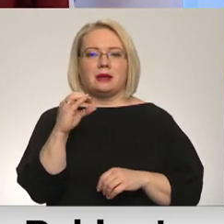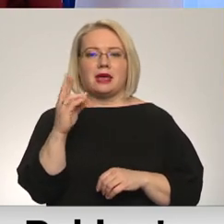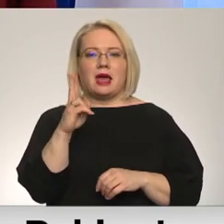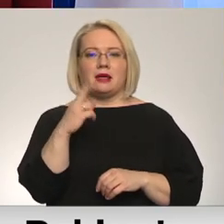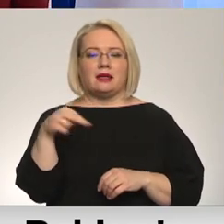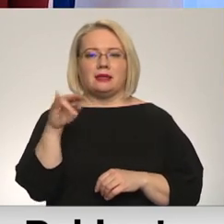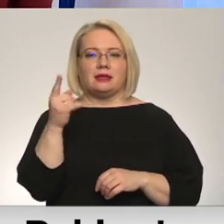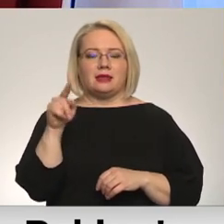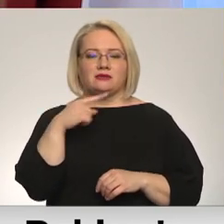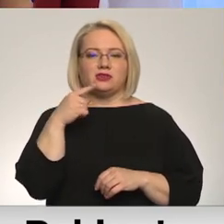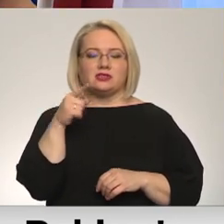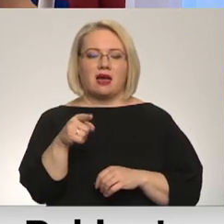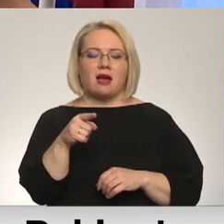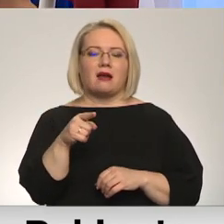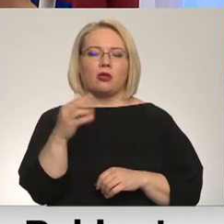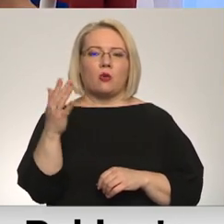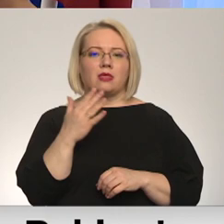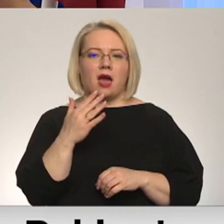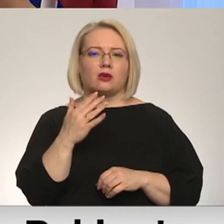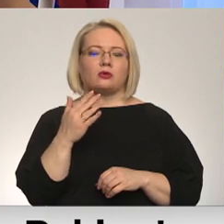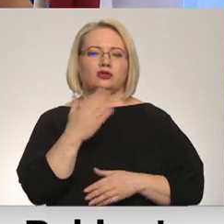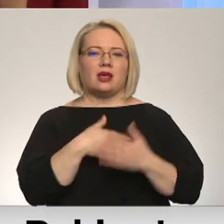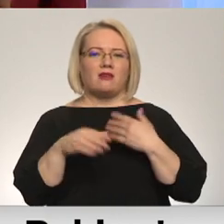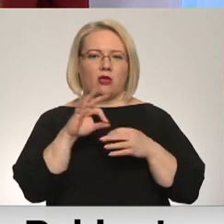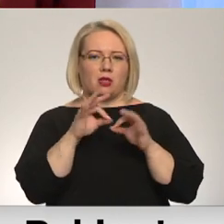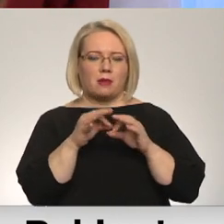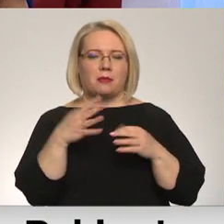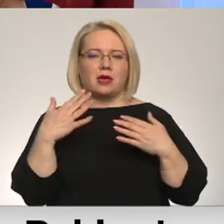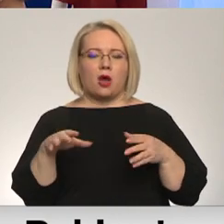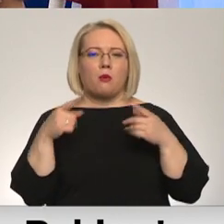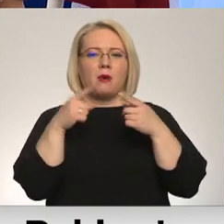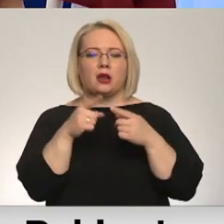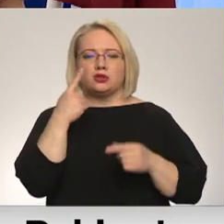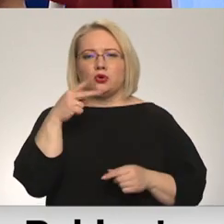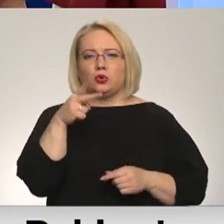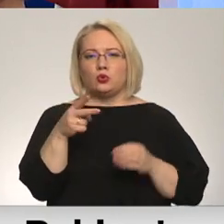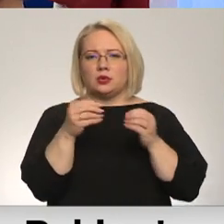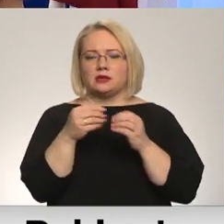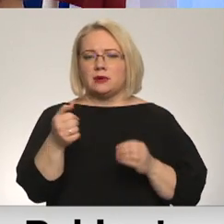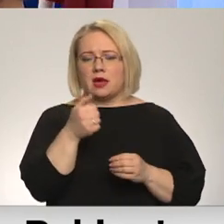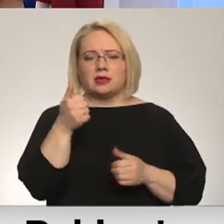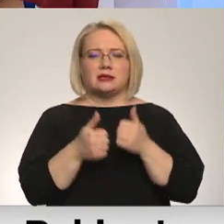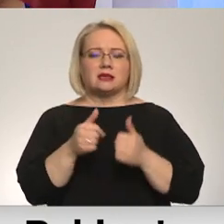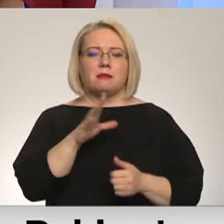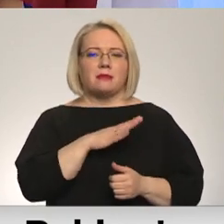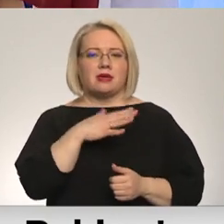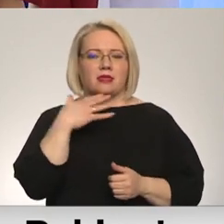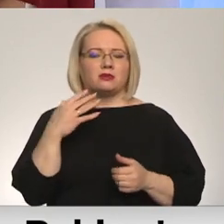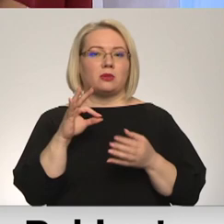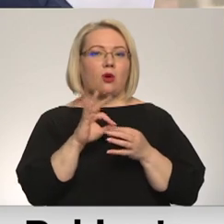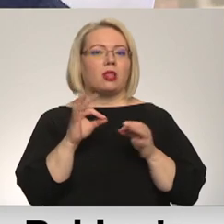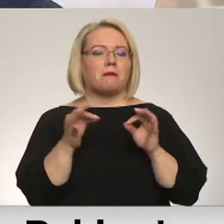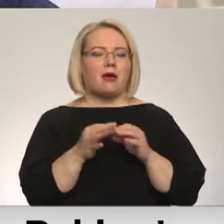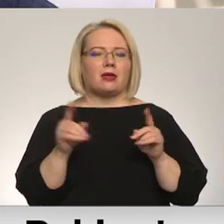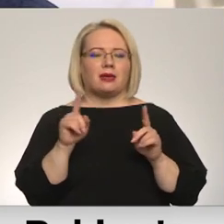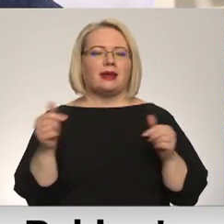ka nonākšanas ziemas paraolimpiskajās spēlēs bijis mērķis kopš 2010. gada. Līdz šīm sacensība bijis daudz, tomēr paraolimpiskās spēles